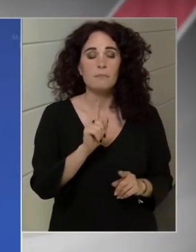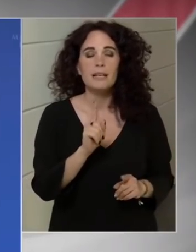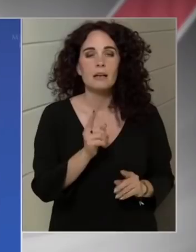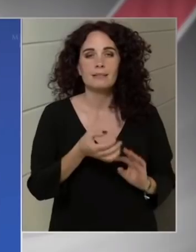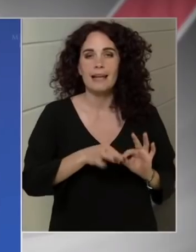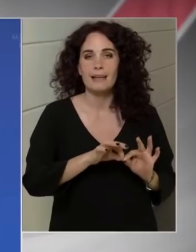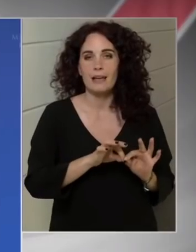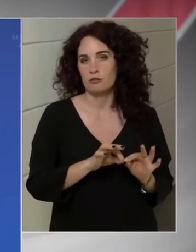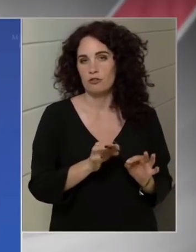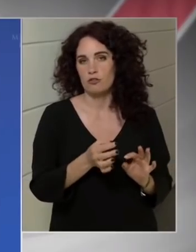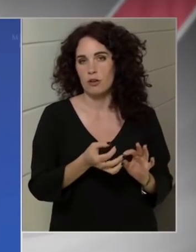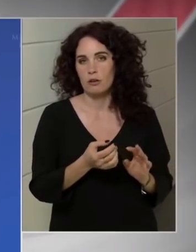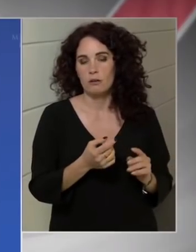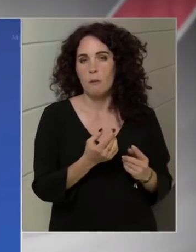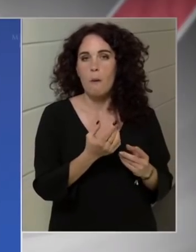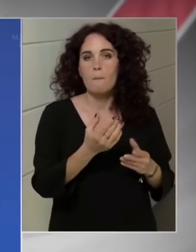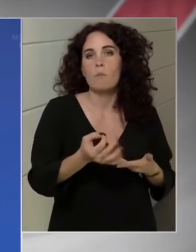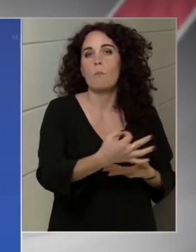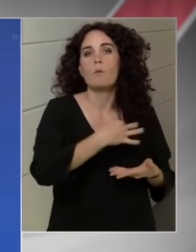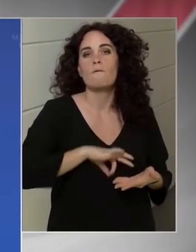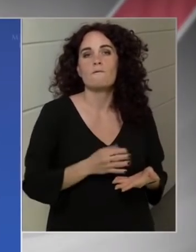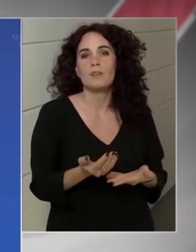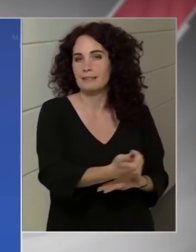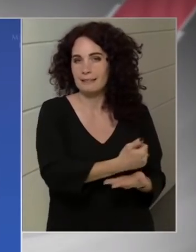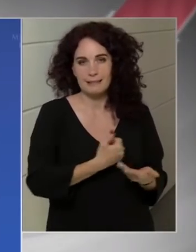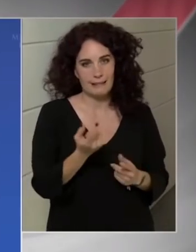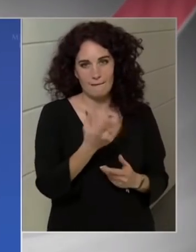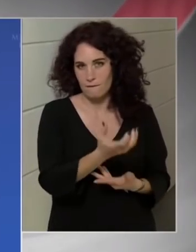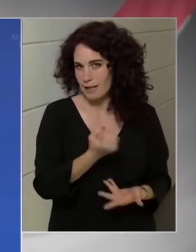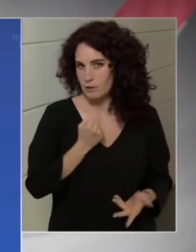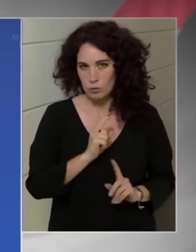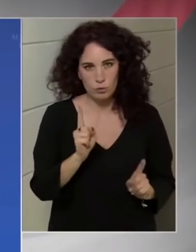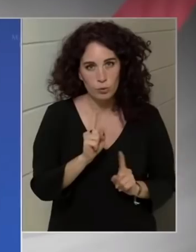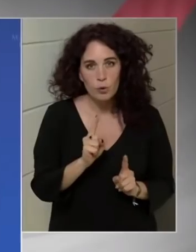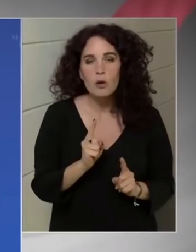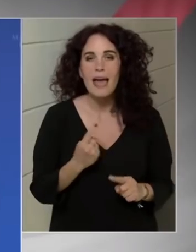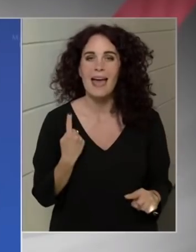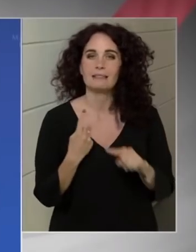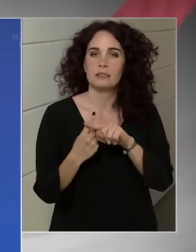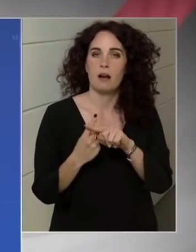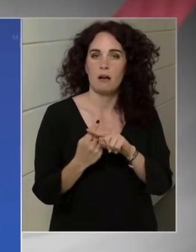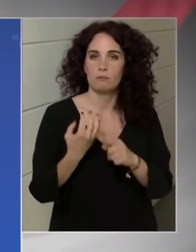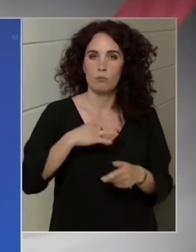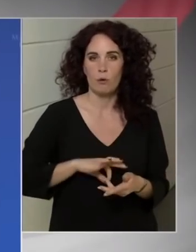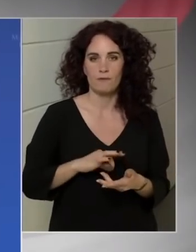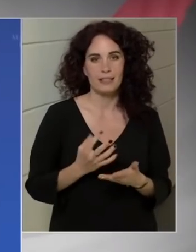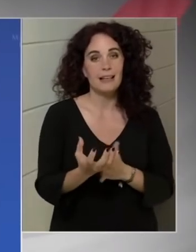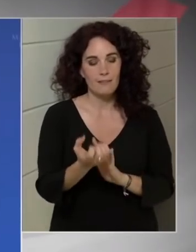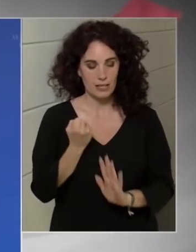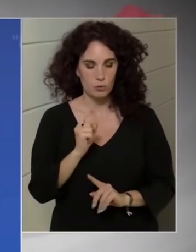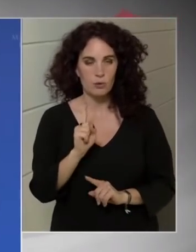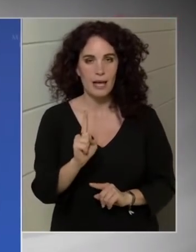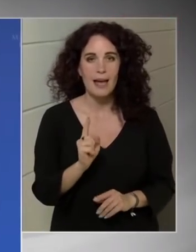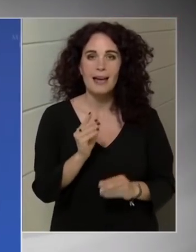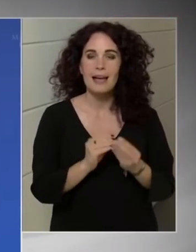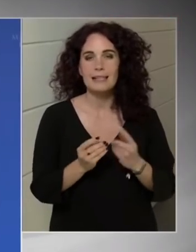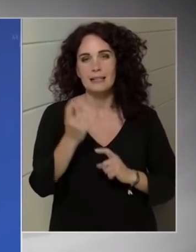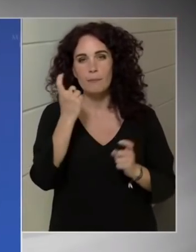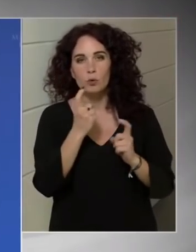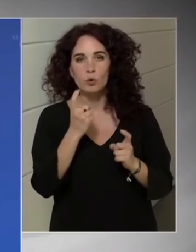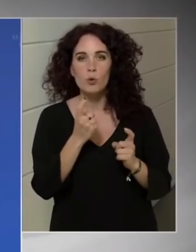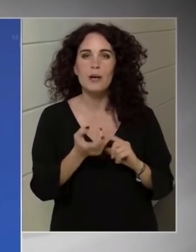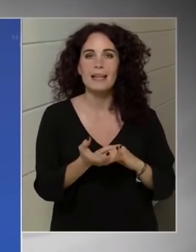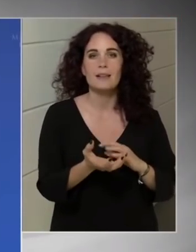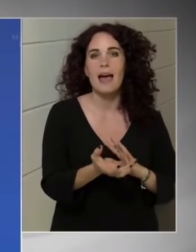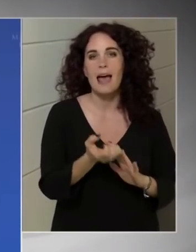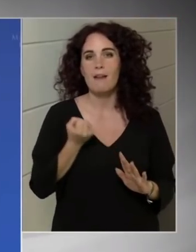Összességében ezek a szektorok, tehát egy nagyon jelentős extra profitot termeltek. Mi nem veszünk el a profitot,